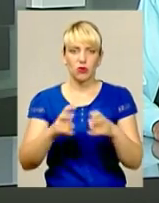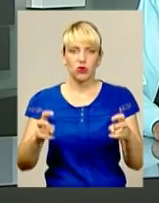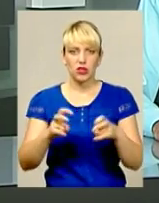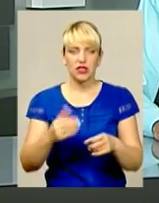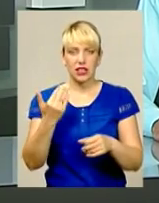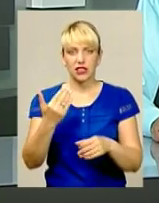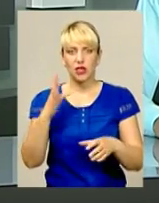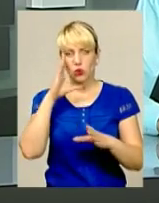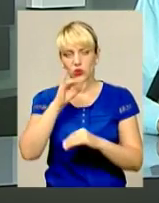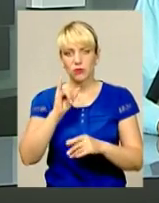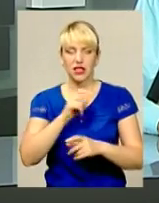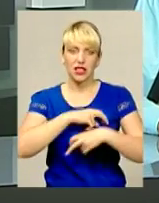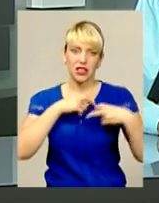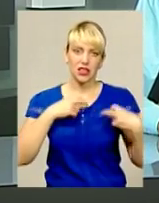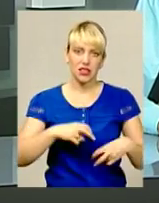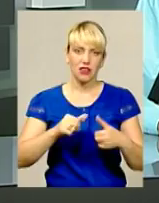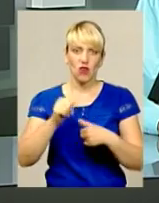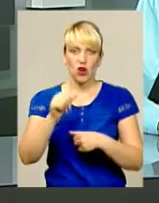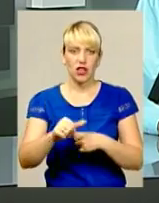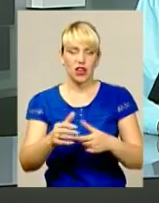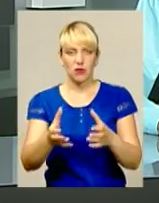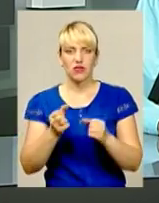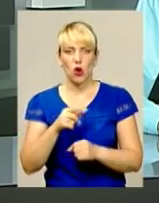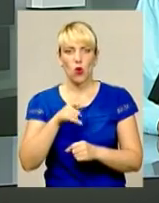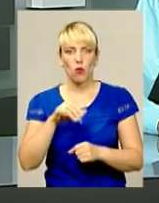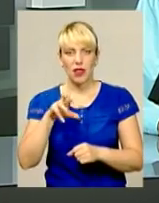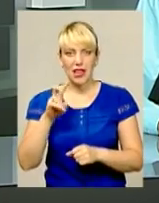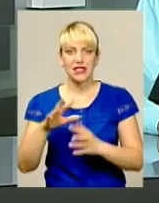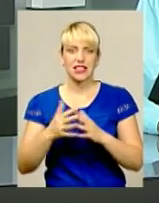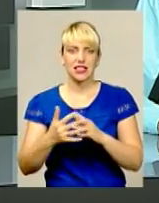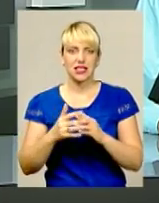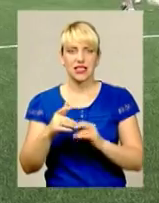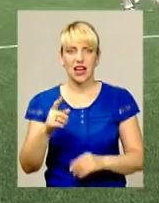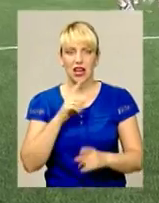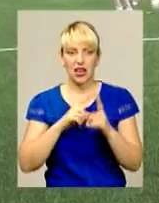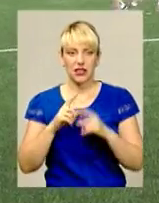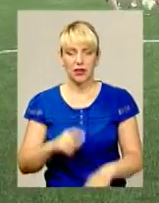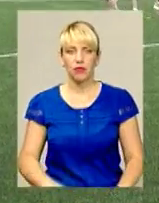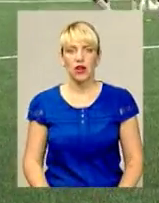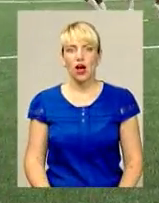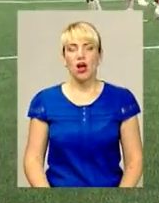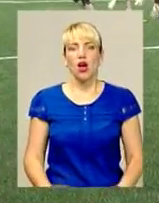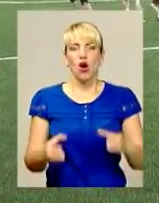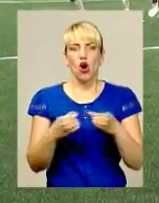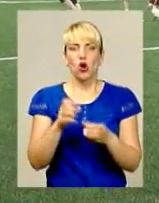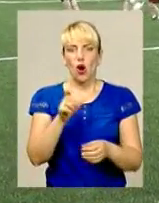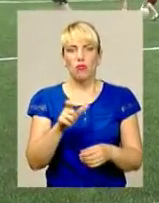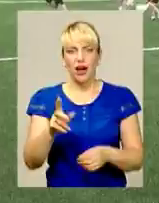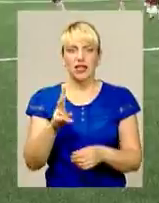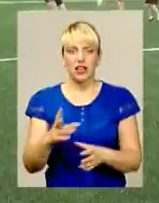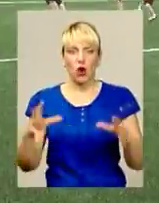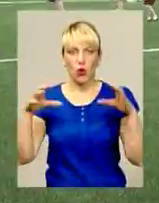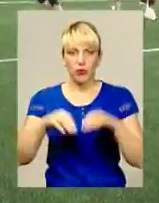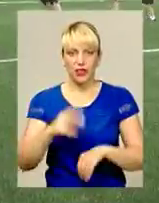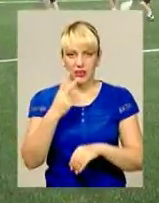її успіхи і ризики в окремо взятій Гуменецькій сільській раді. Громада, яка об'єднує 21 село, може